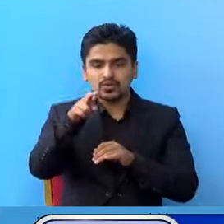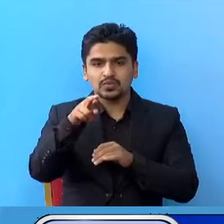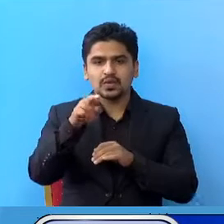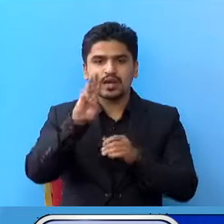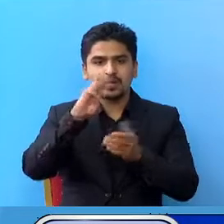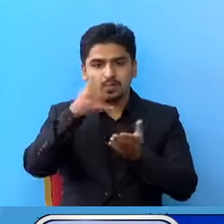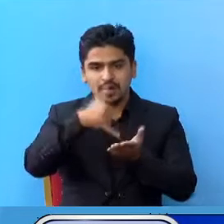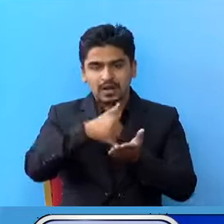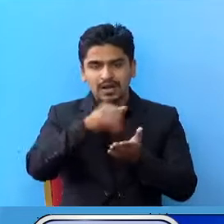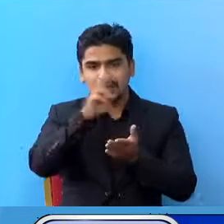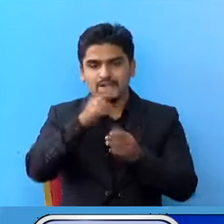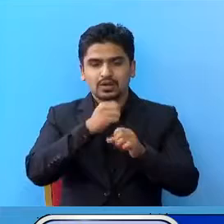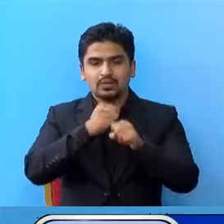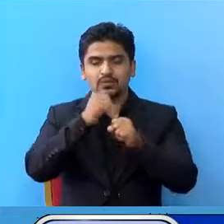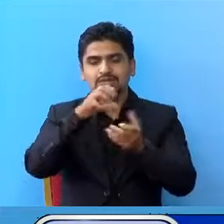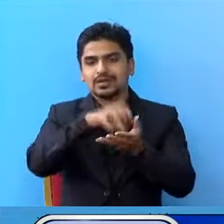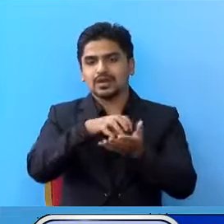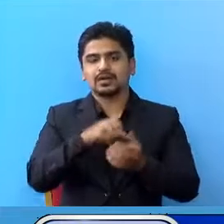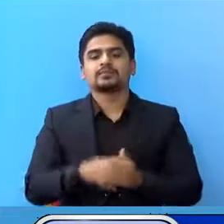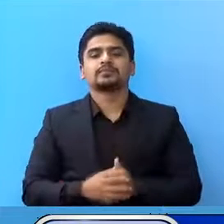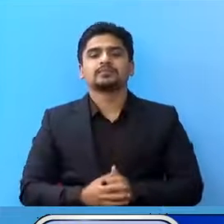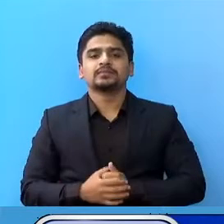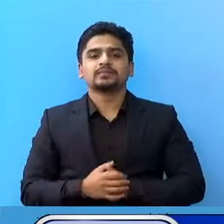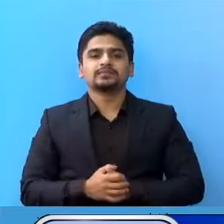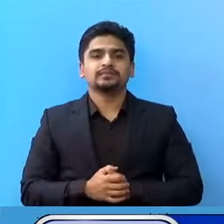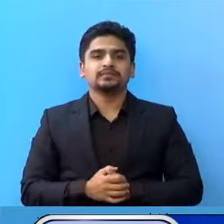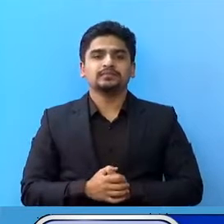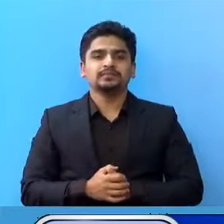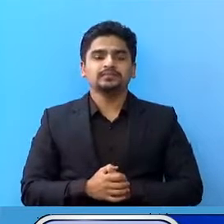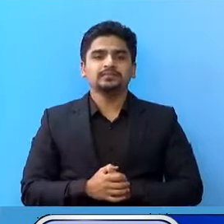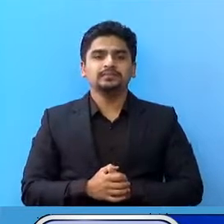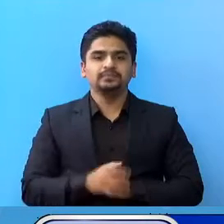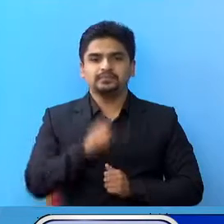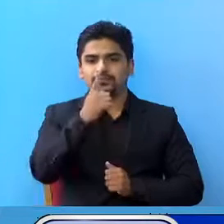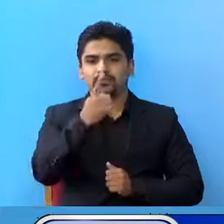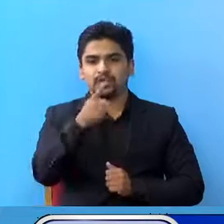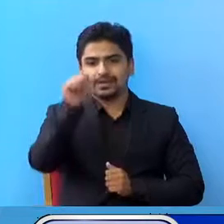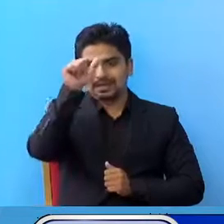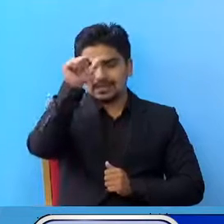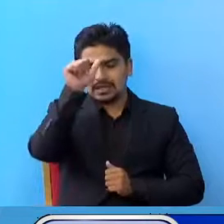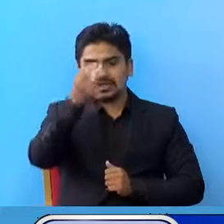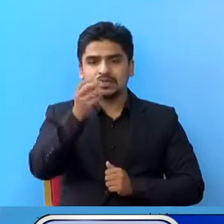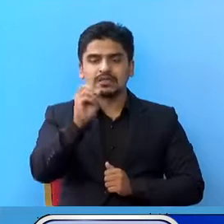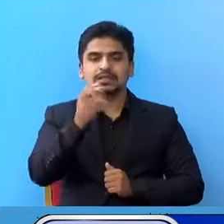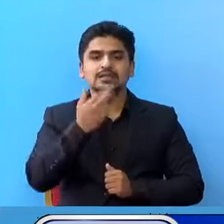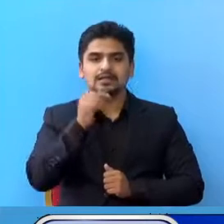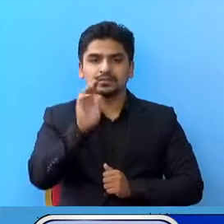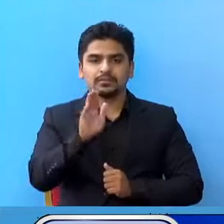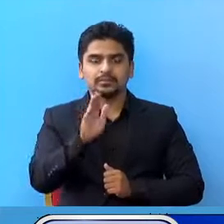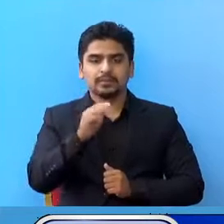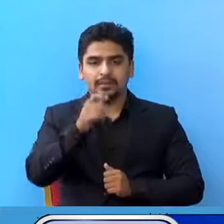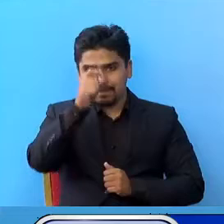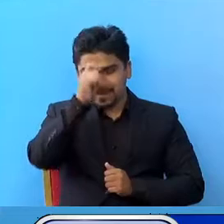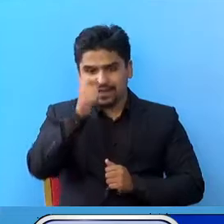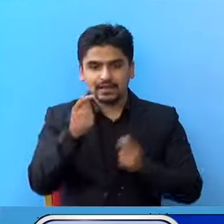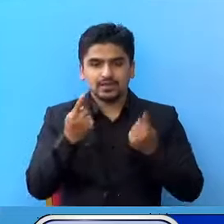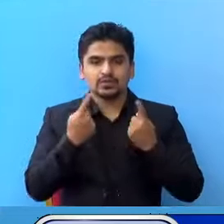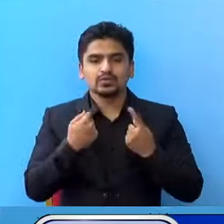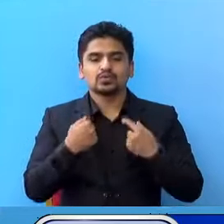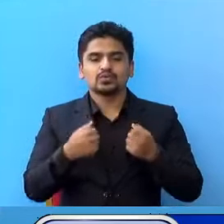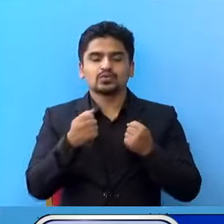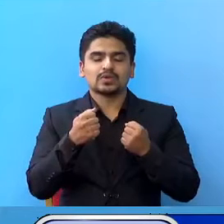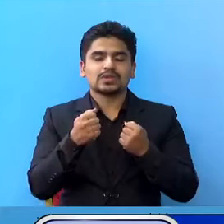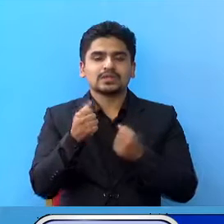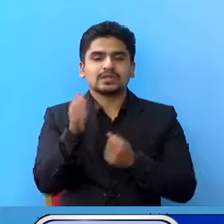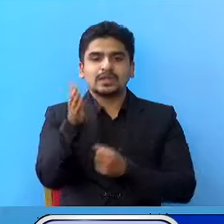मनांग र मुस्तांग र एवड़ा जानकारी पेनी मंदीन चाहां छू माननिय स्वास्त्य तथा